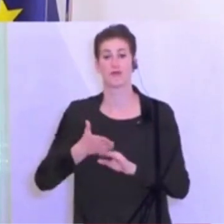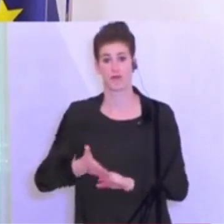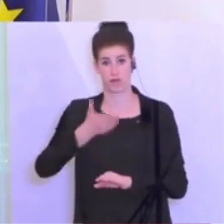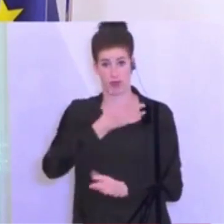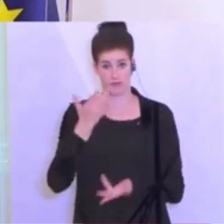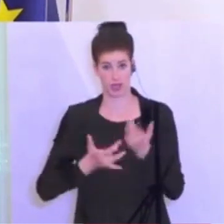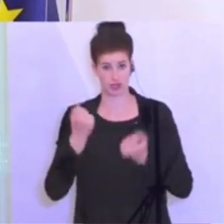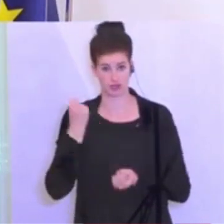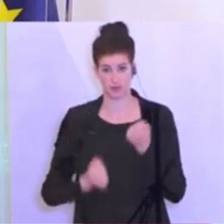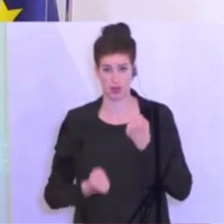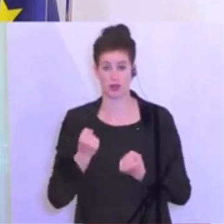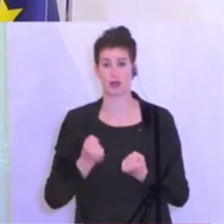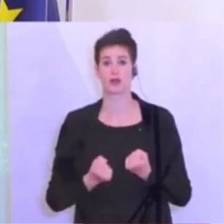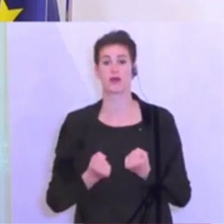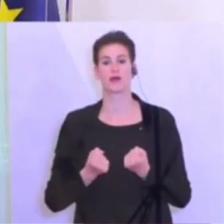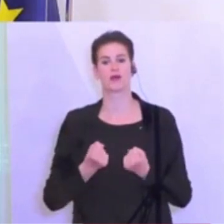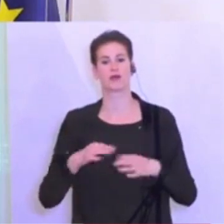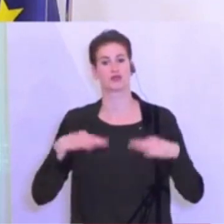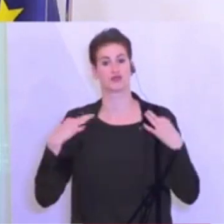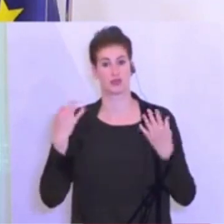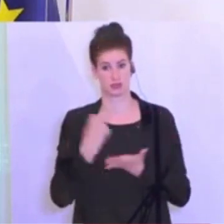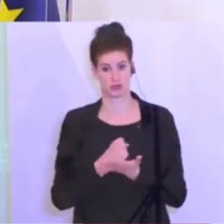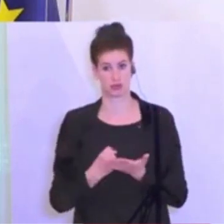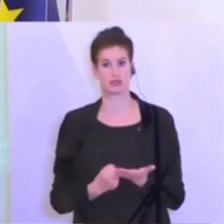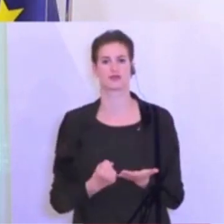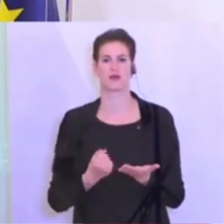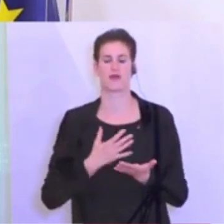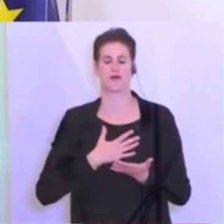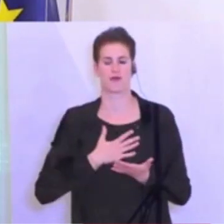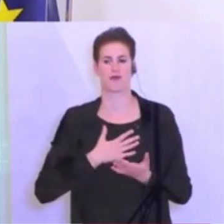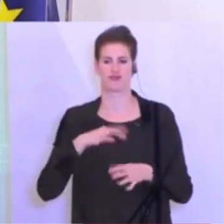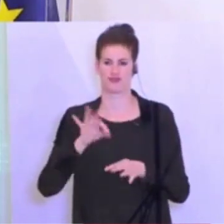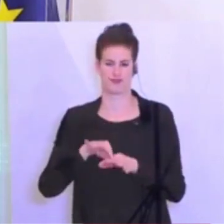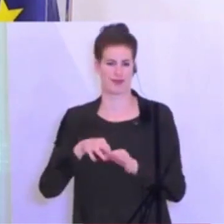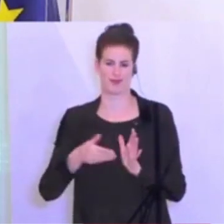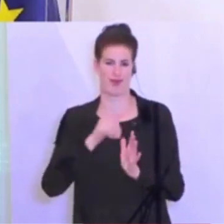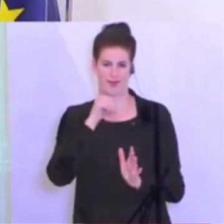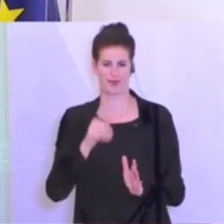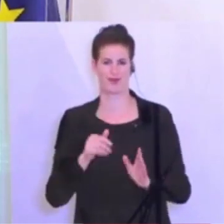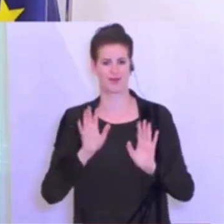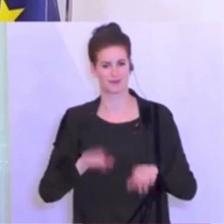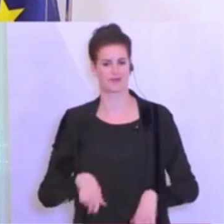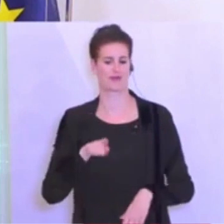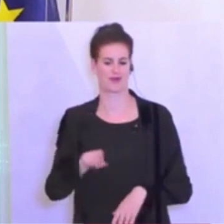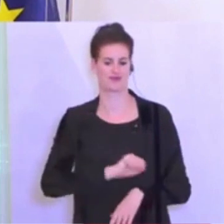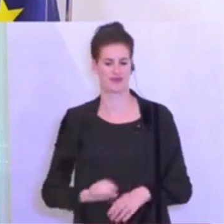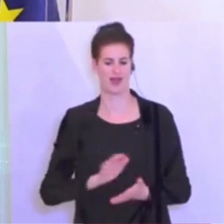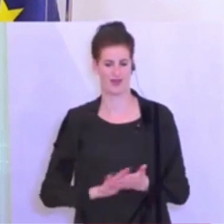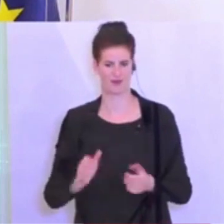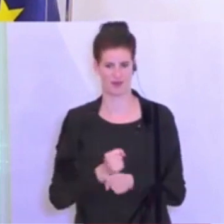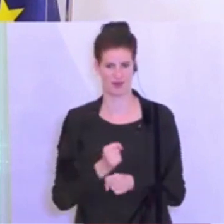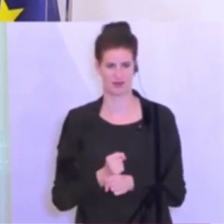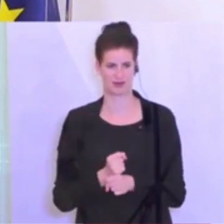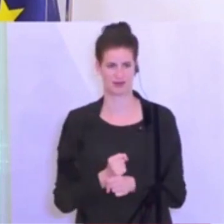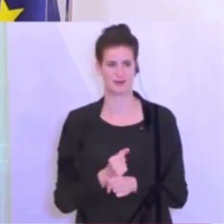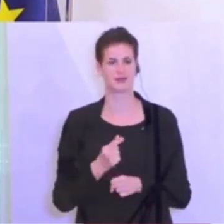vielleicht zu bekommende Gesundheitszeugnis erspart. Und solange es keine anderen Regeln gibt, gilt eben